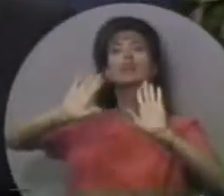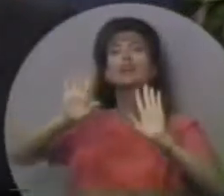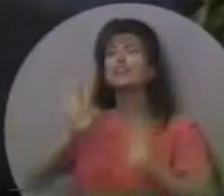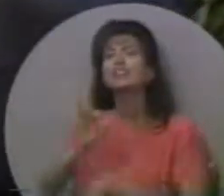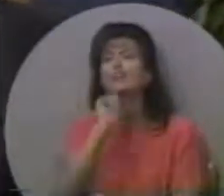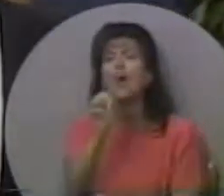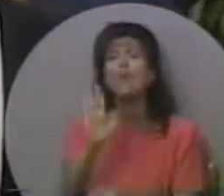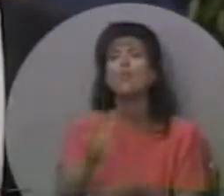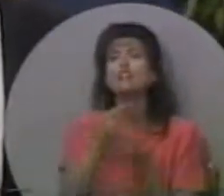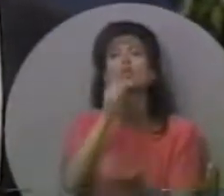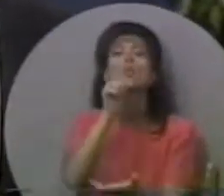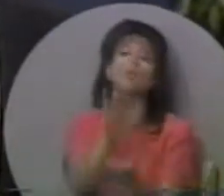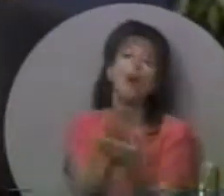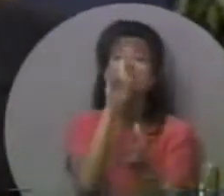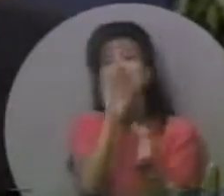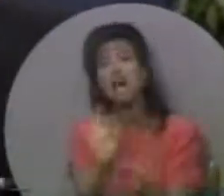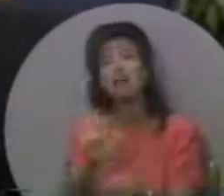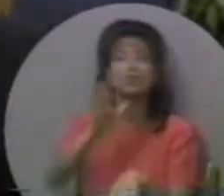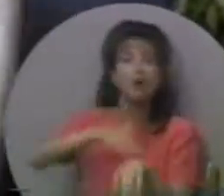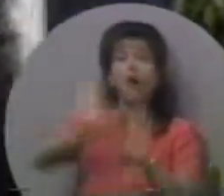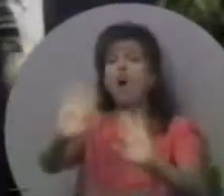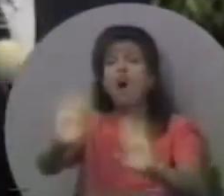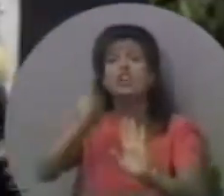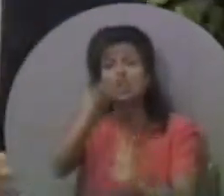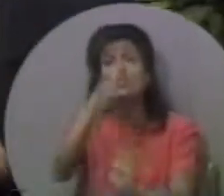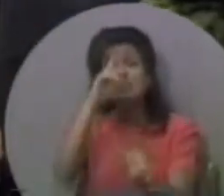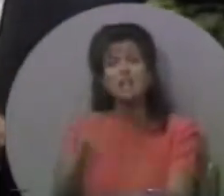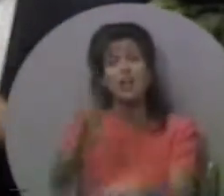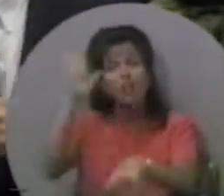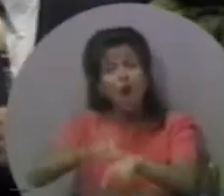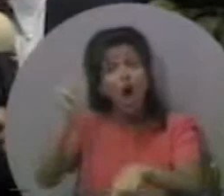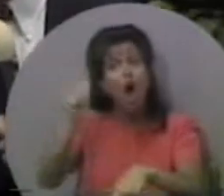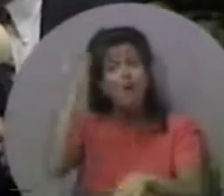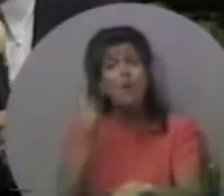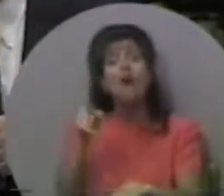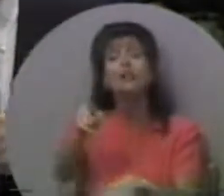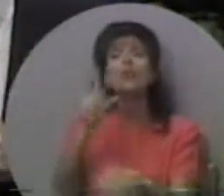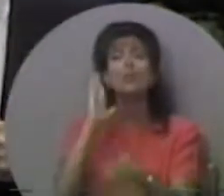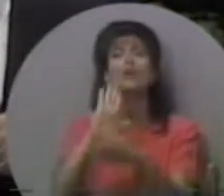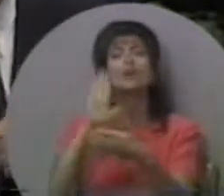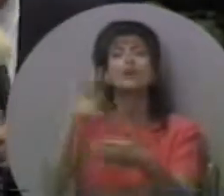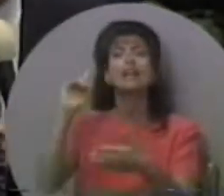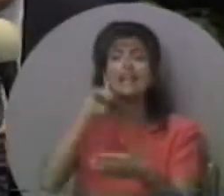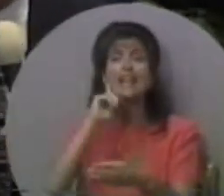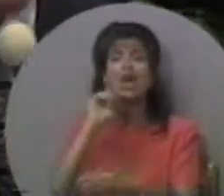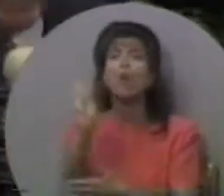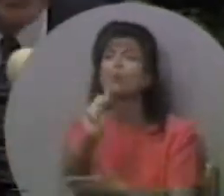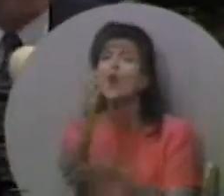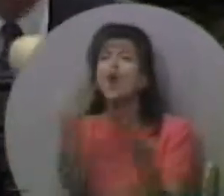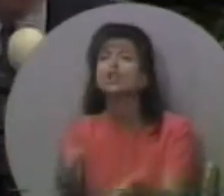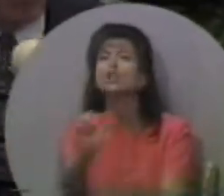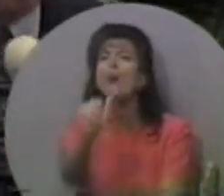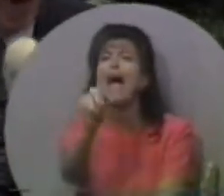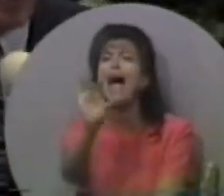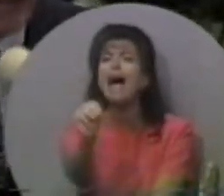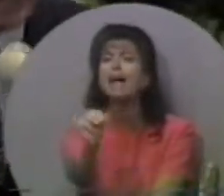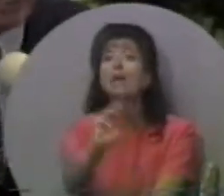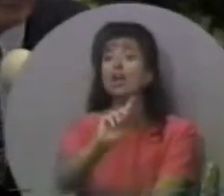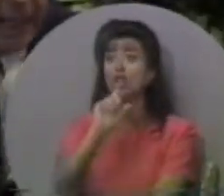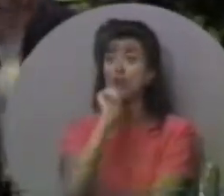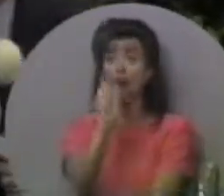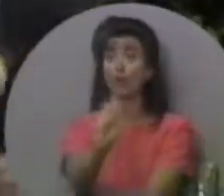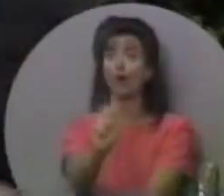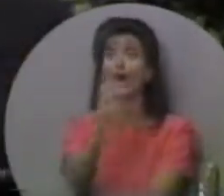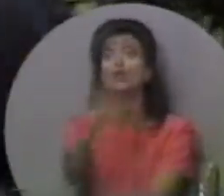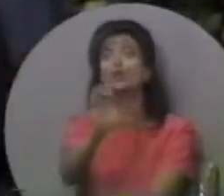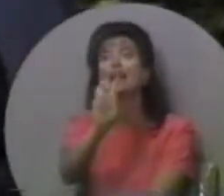своє життя. І ви не дозволяєте своїй дружині визначати свій поклик. Ви визначаєте свій поклик, тому що Бог